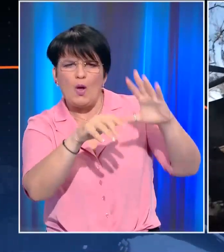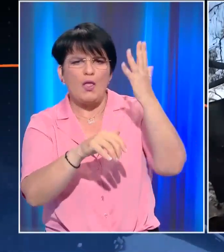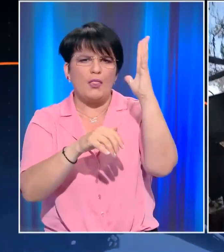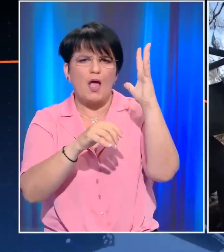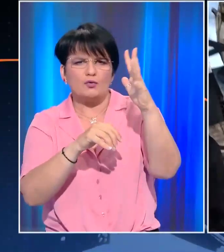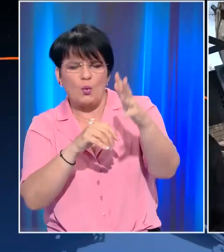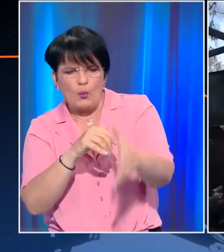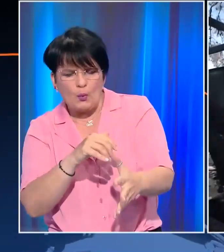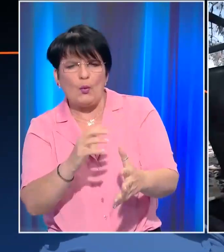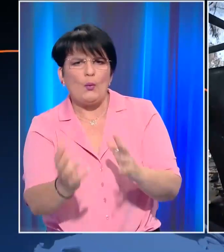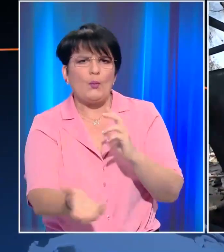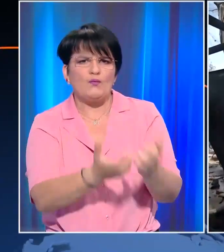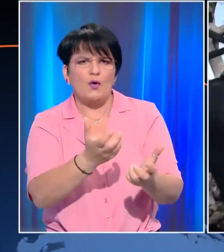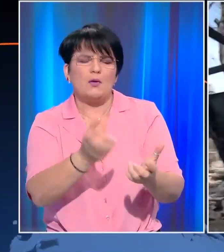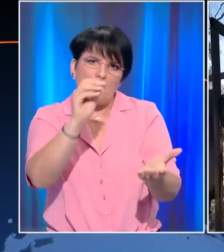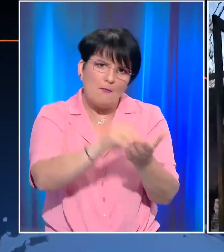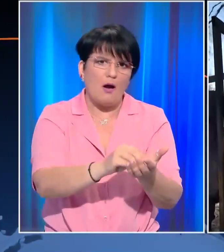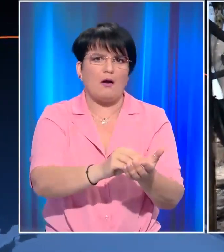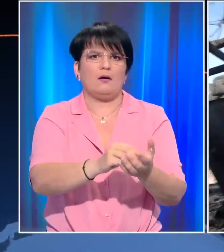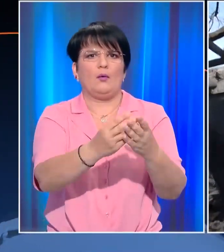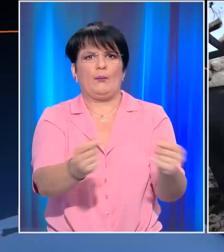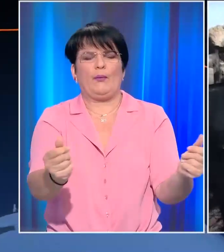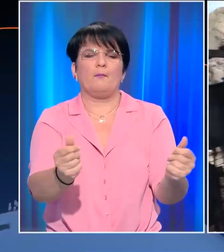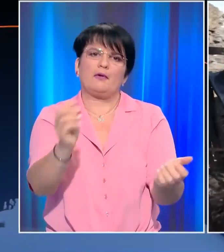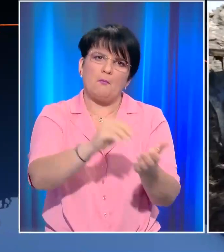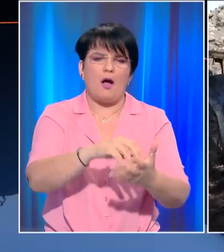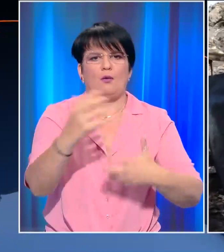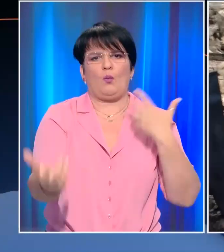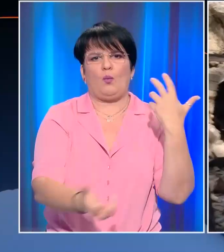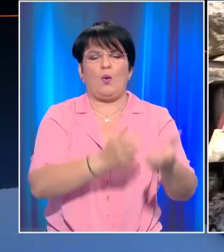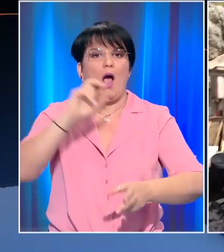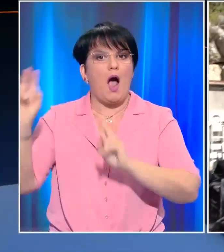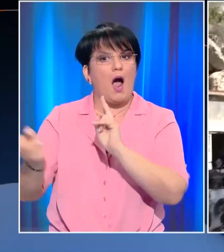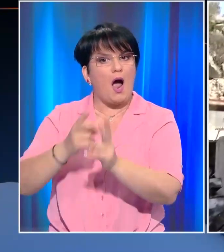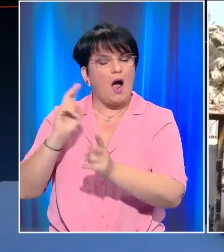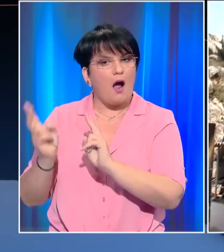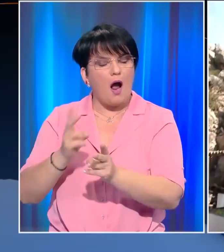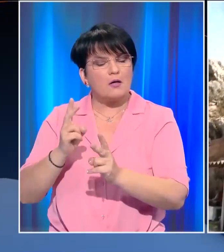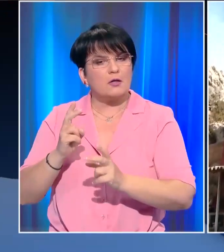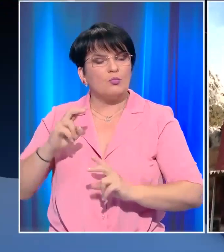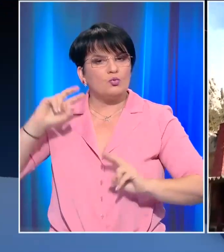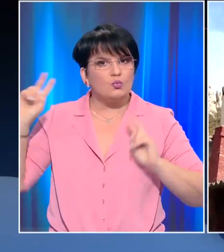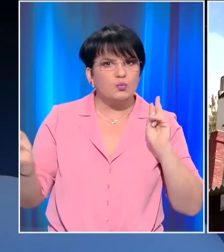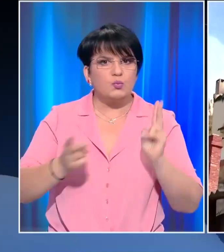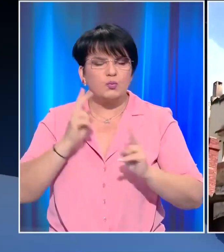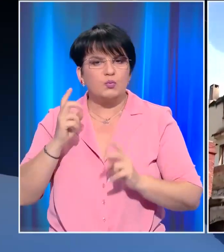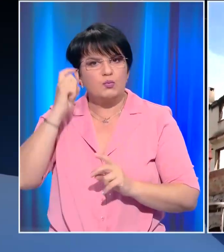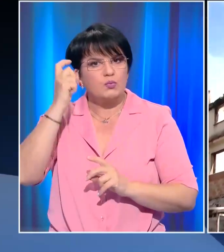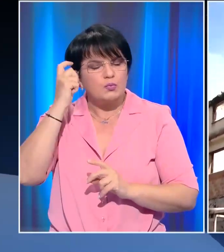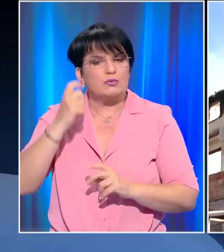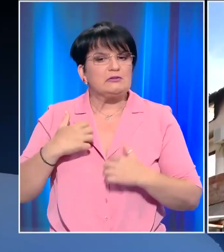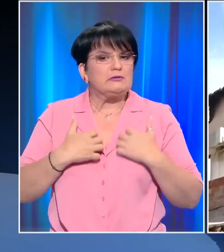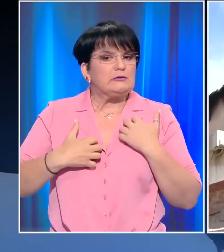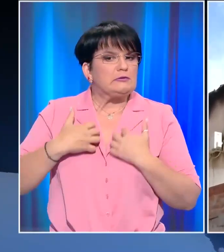οποίο έχει ξανααρπάξει. Να πούμε. Ενώ ο άνεμος αυτή τη στιγμή το ανησυχητικό και αυτό που πρέπει να αποφευθεί είναι το